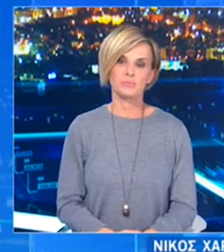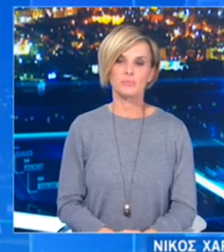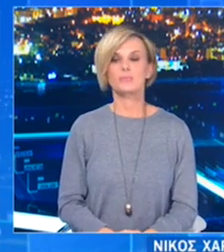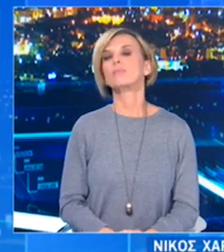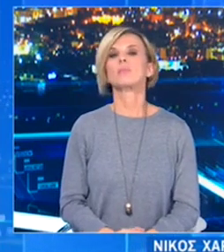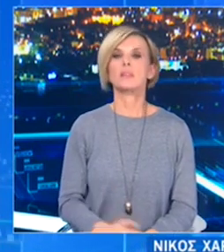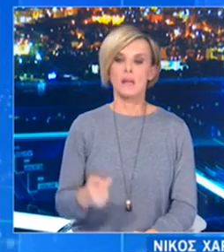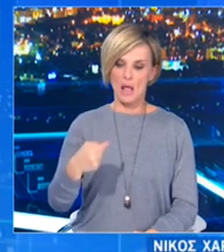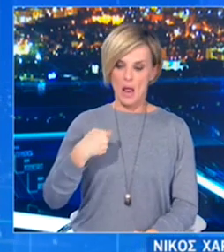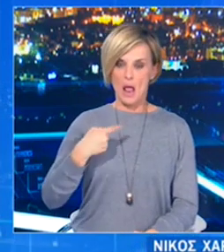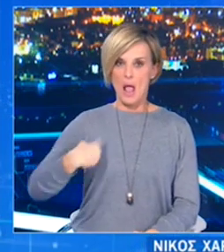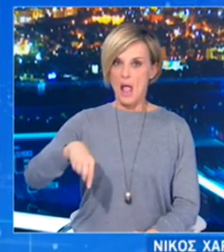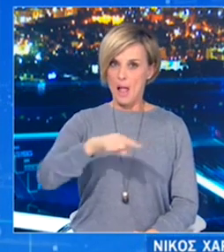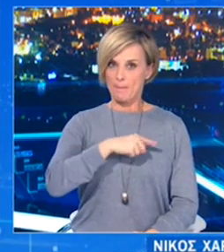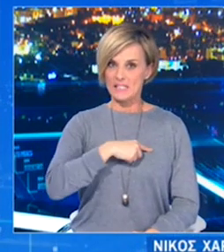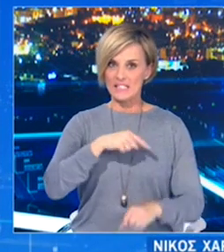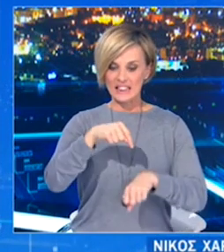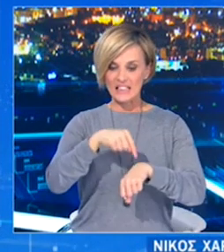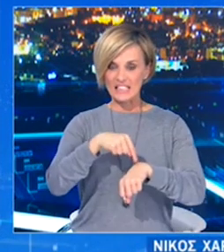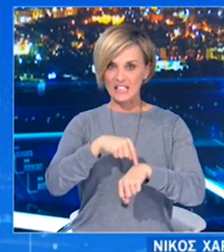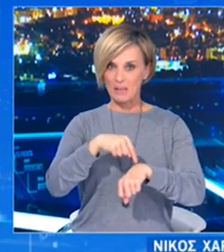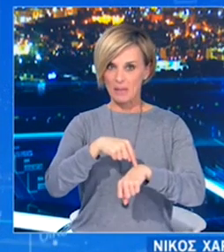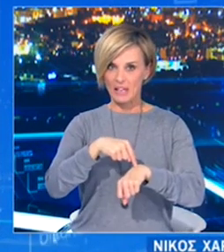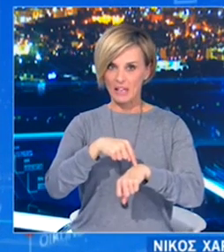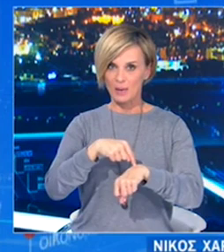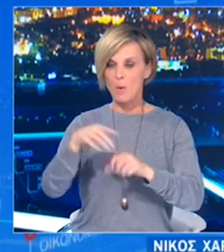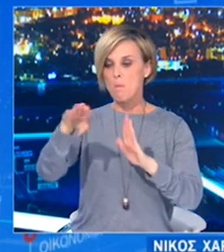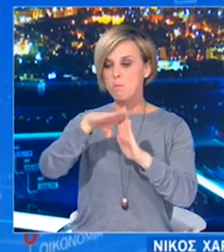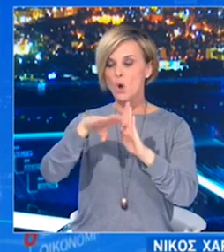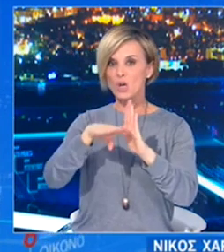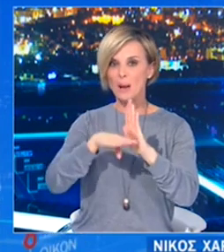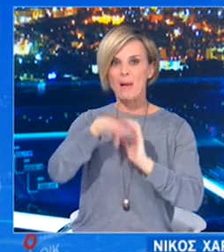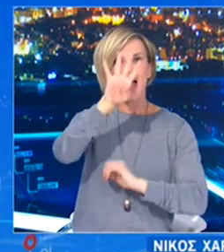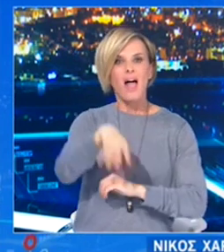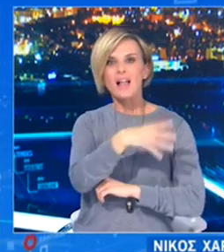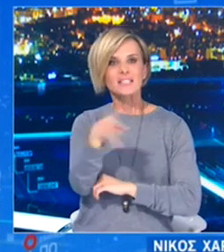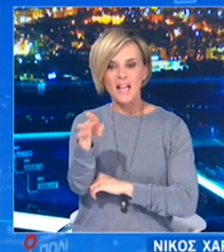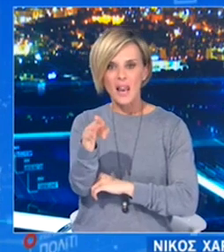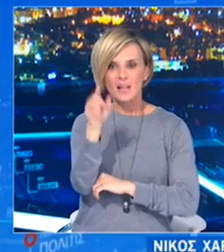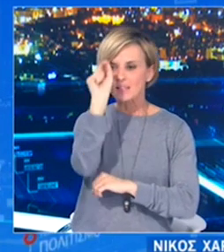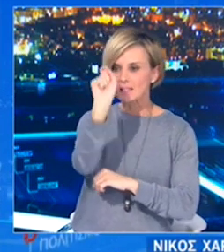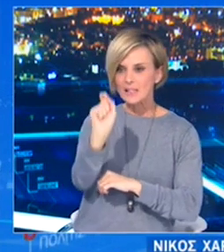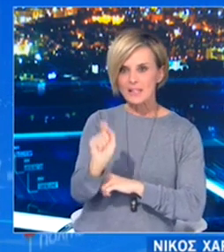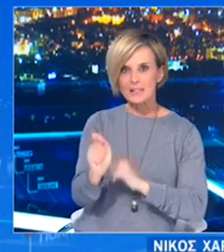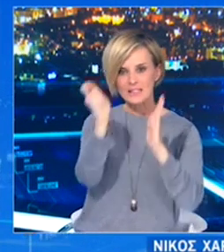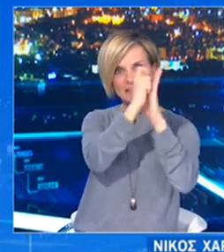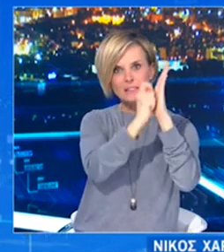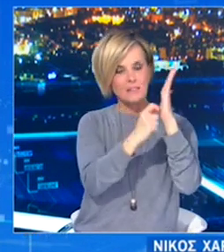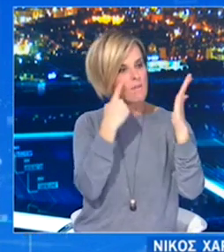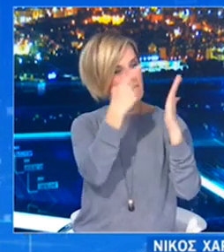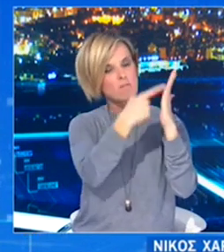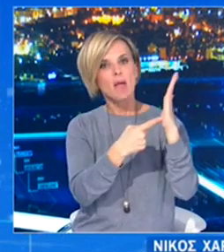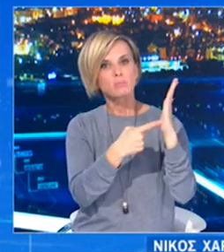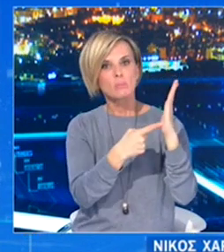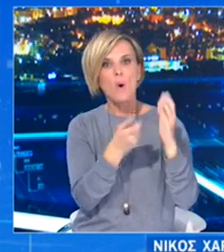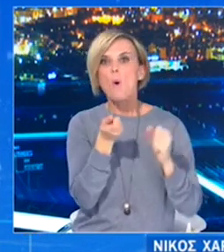εμάς η εχνηλάτηση ξεκινάει από την ώρα που η ΟΔΗ θα μας κοινοποιήσει κάθε μέρα το εξέλιμα, κρούσματα, οποία ούτως ή άλλως υπάρχουν και καταχωρούνται στον